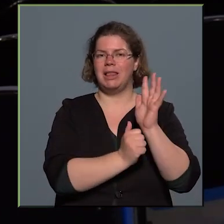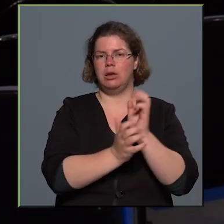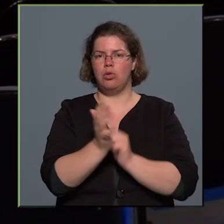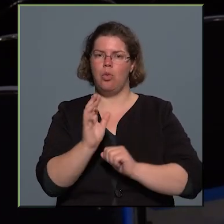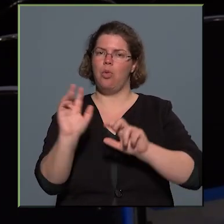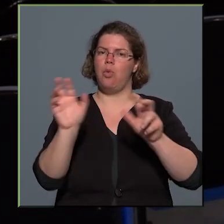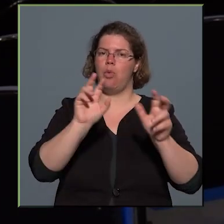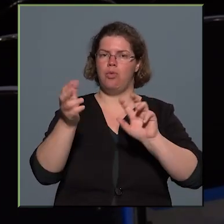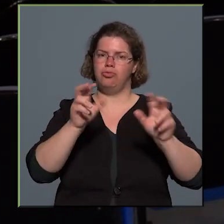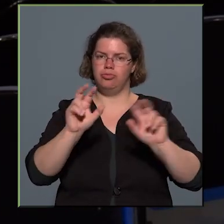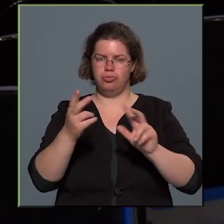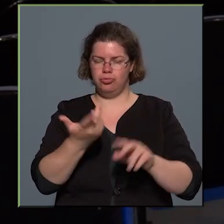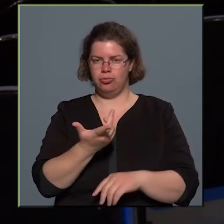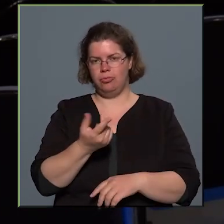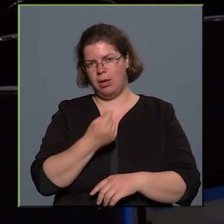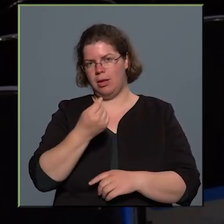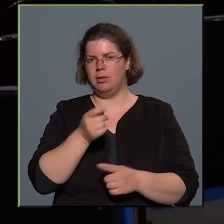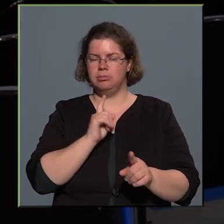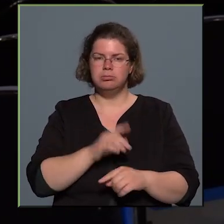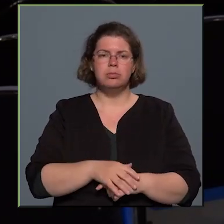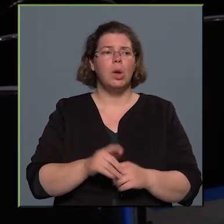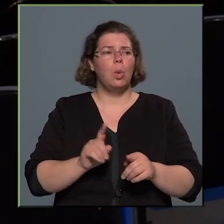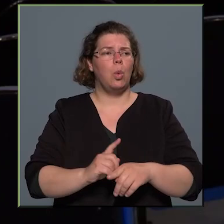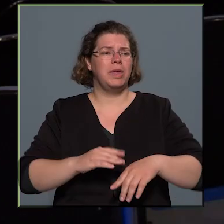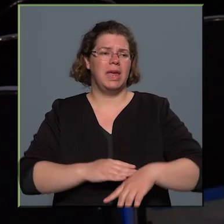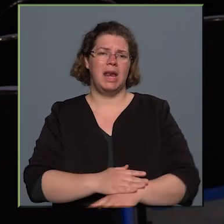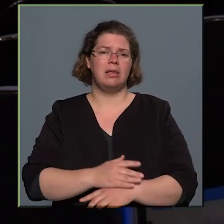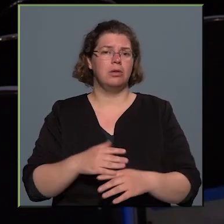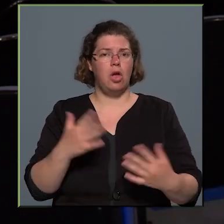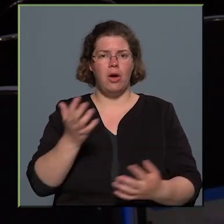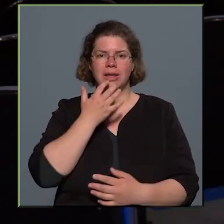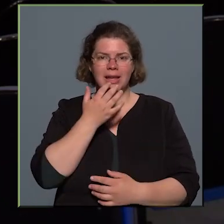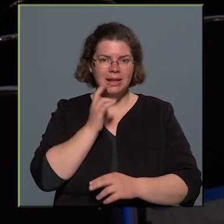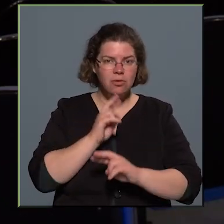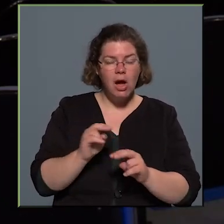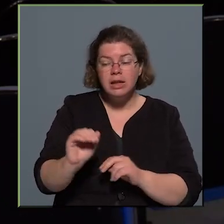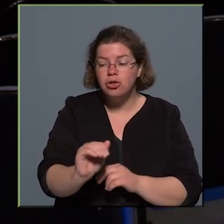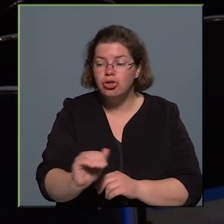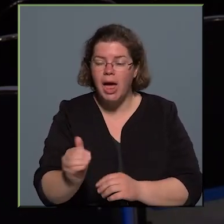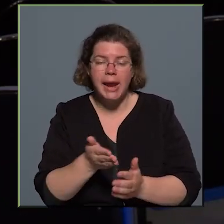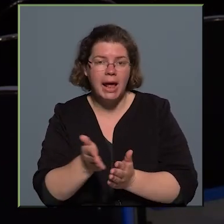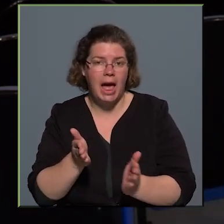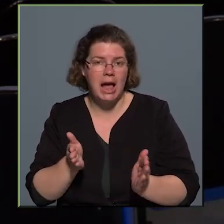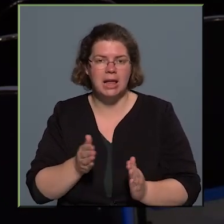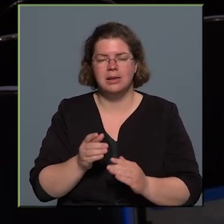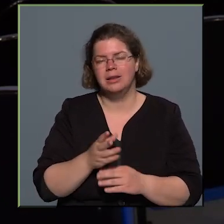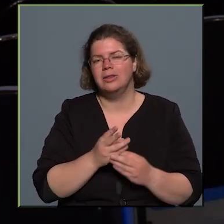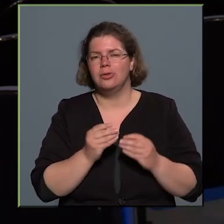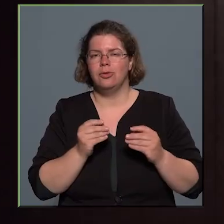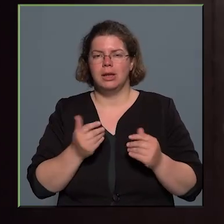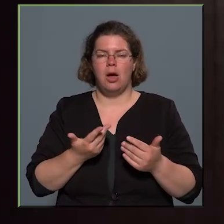klasszikus vonalat választottuk. Úgy éreztük, hogy erre nagyon nagy igény van a kisgyerekekhez, leginkább a kis finom